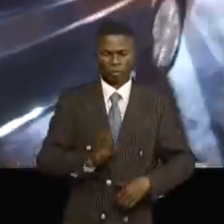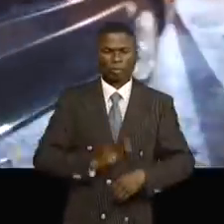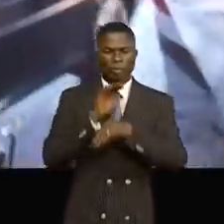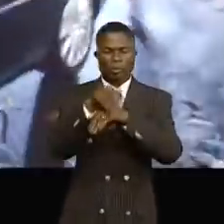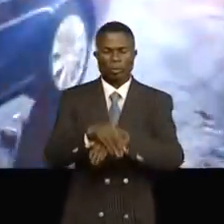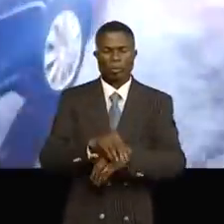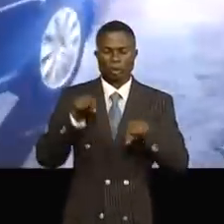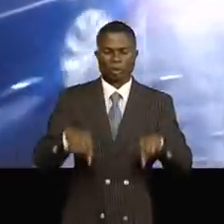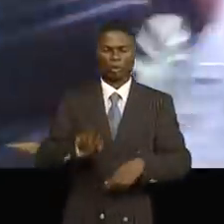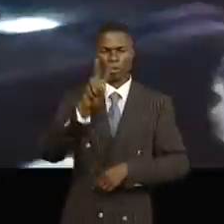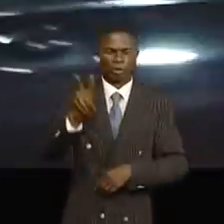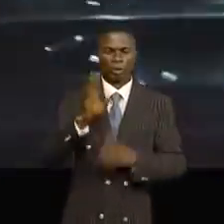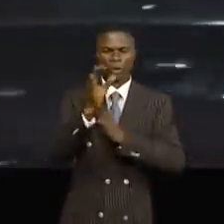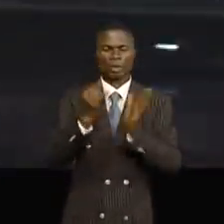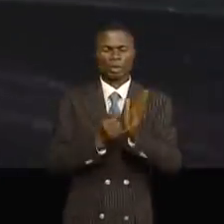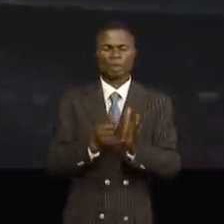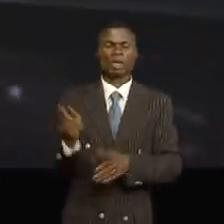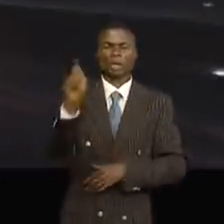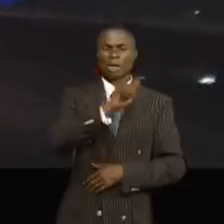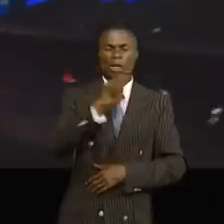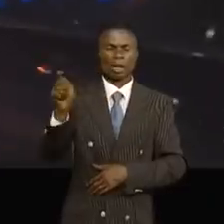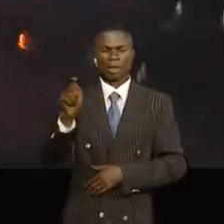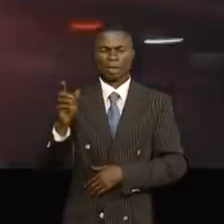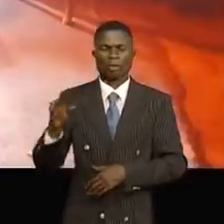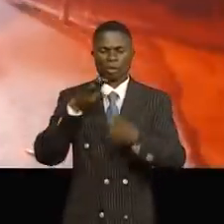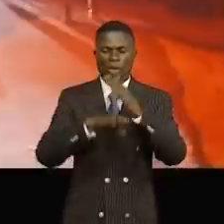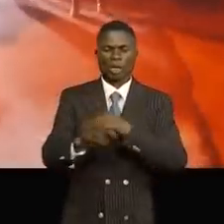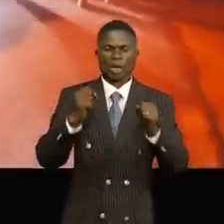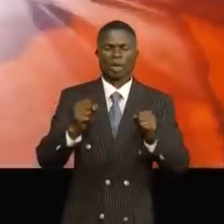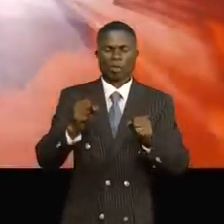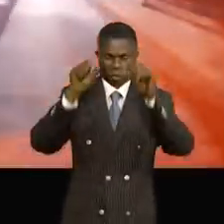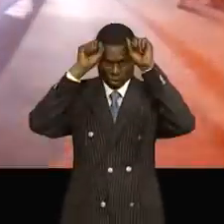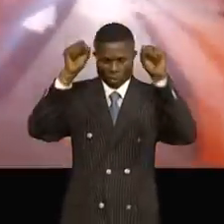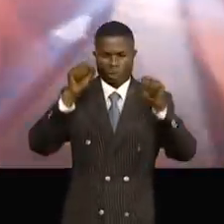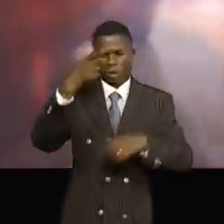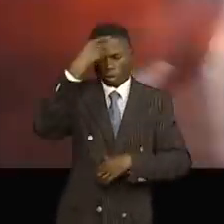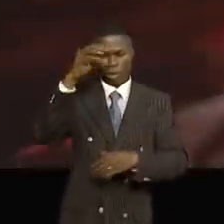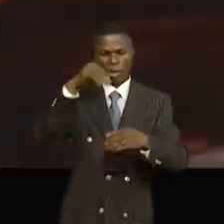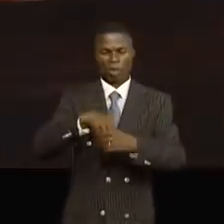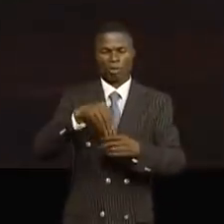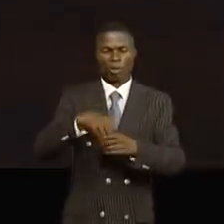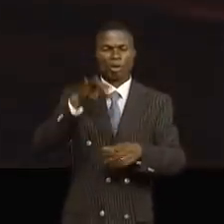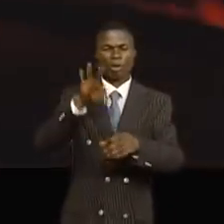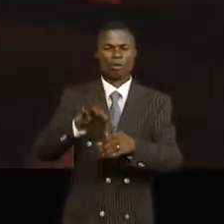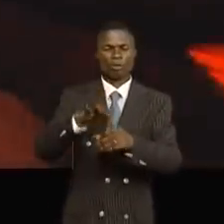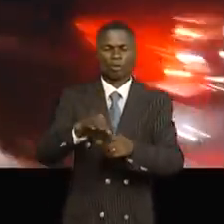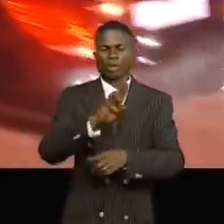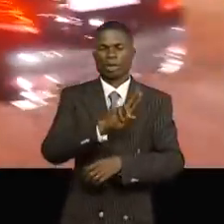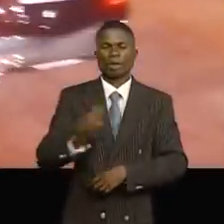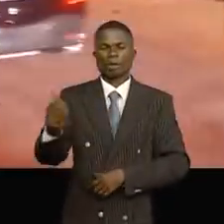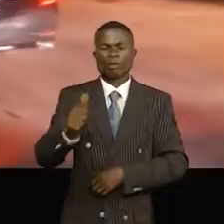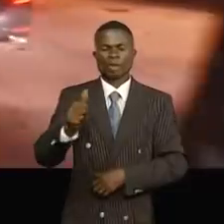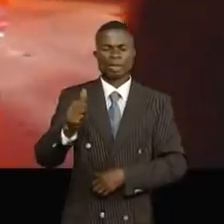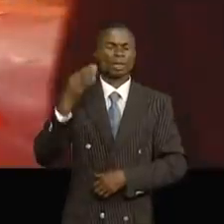vendredi 16 avril à l'investiture du président Denis Sassou Nguesso, réélu le 21 mars 2021 pour